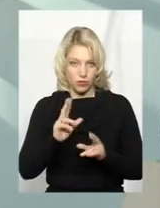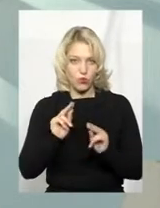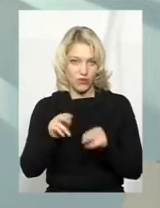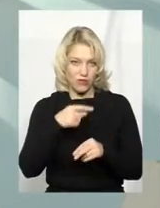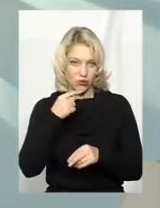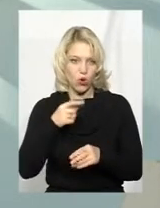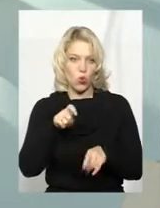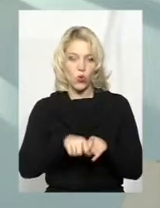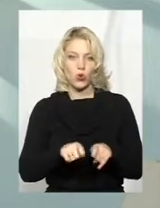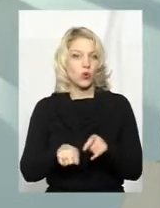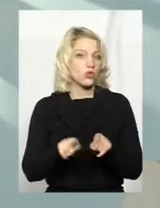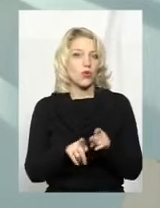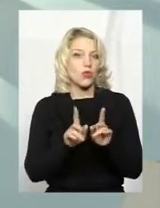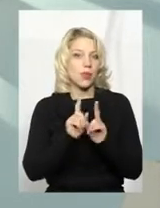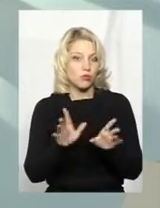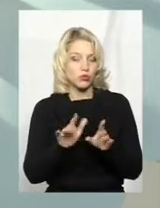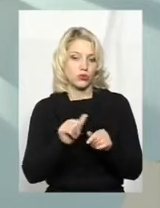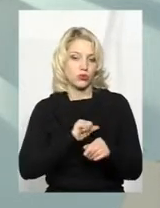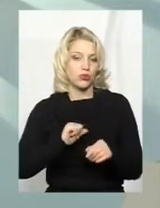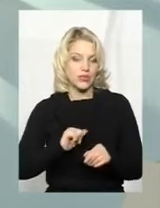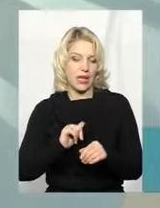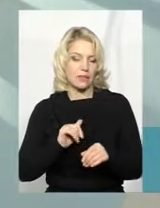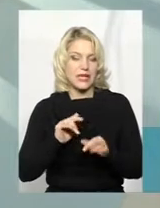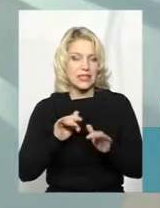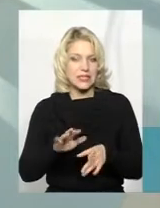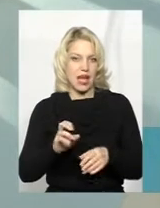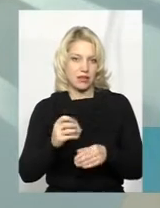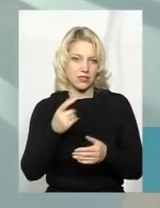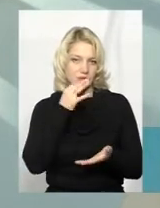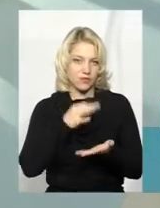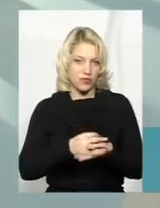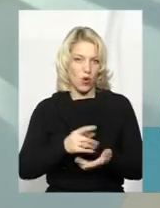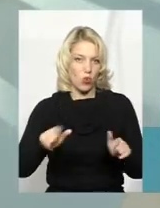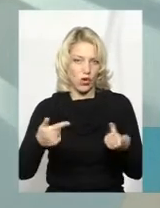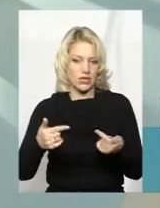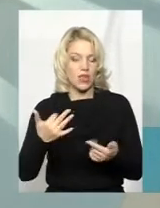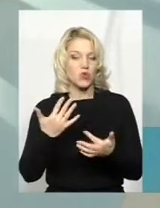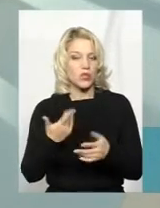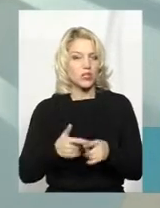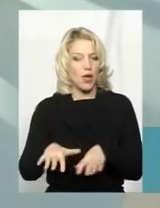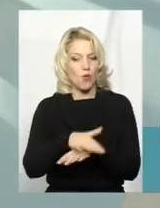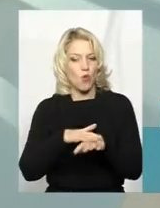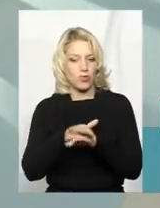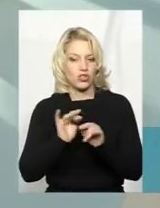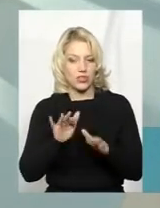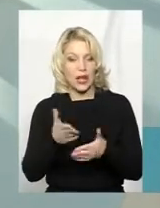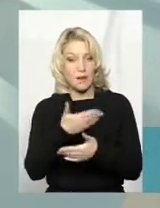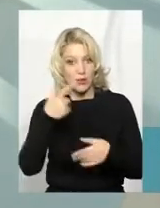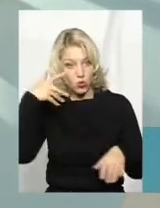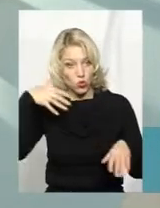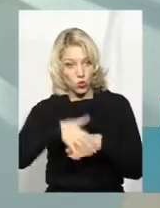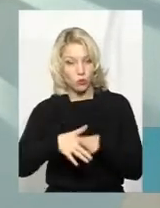що контролю як такого не буде. Тобто, сам захід лежить на плечах його організатора. Ну, але оскільки це публічний захід, то ми зрозуміємо,